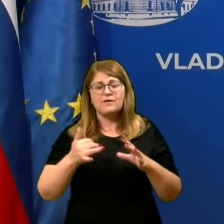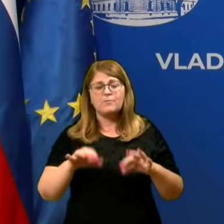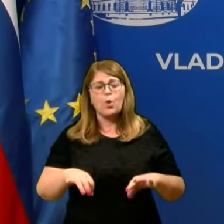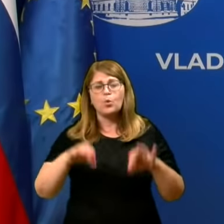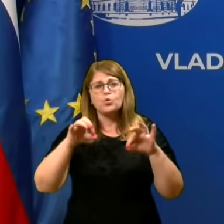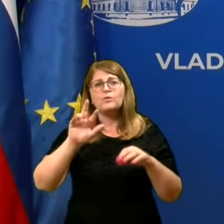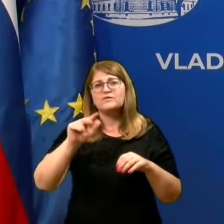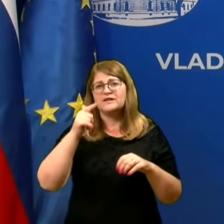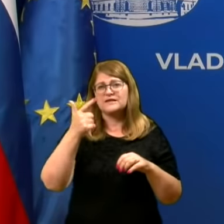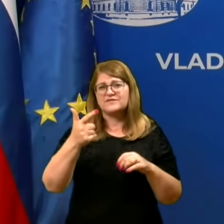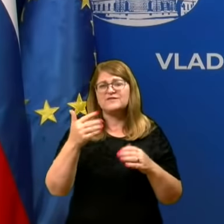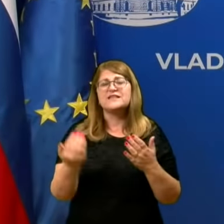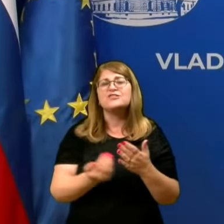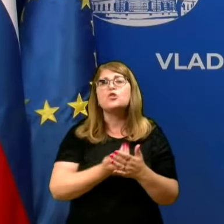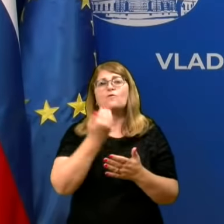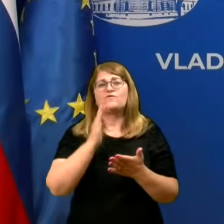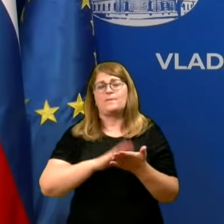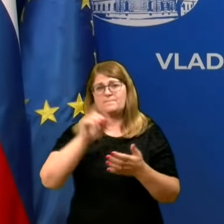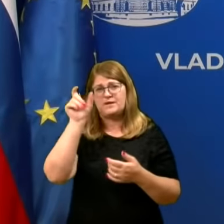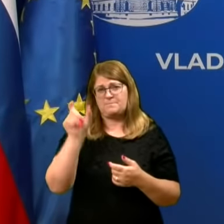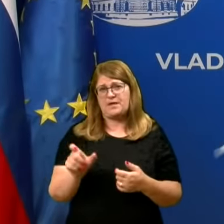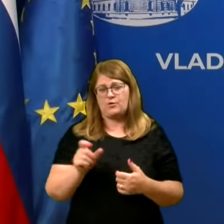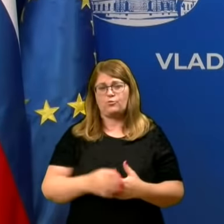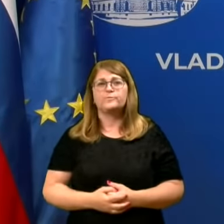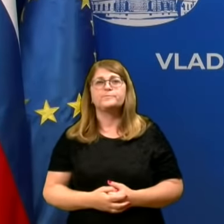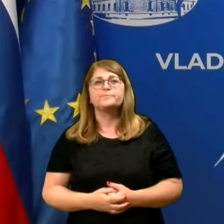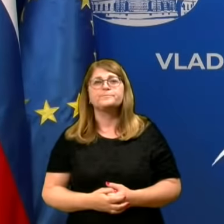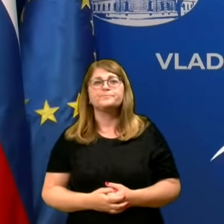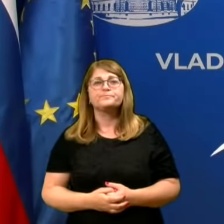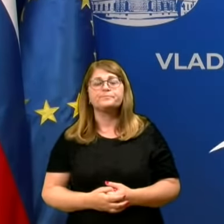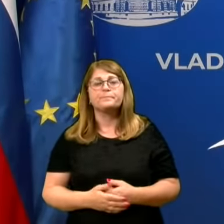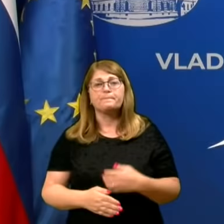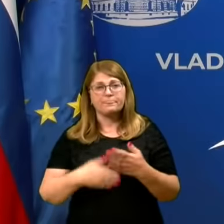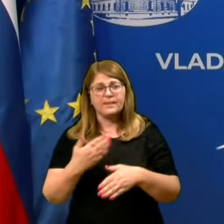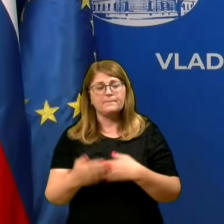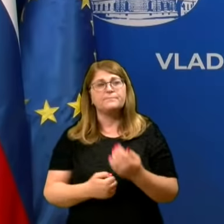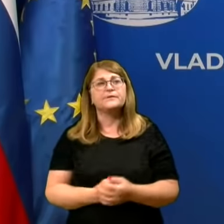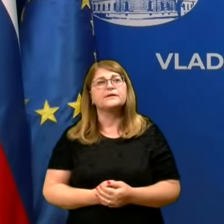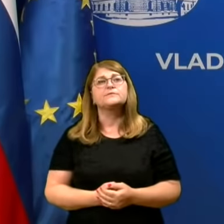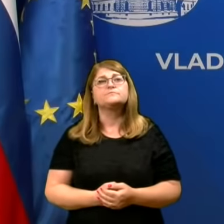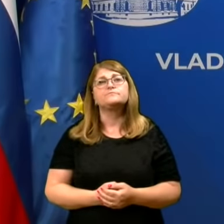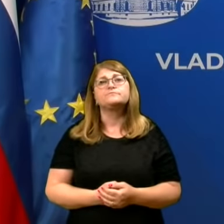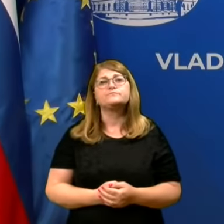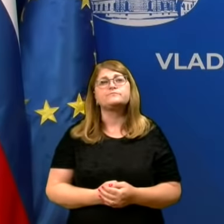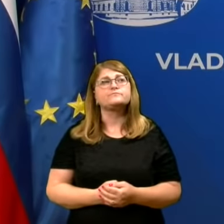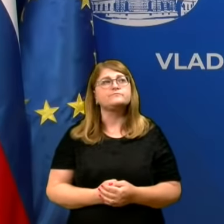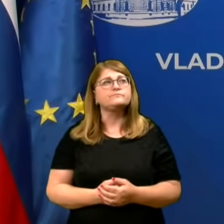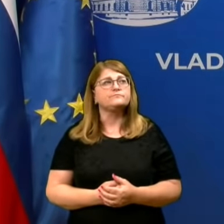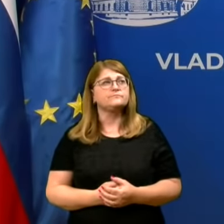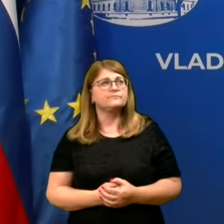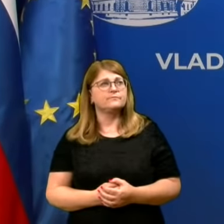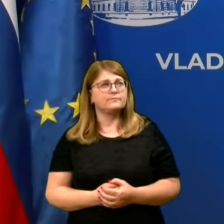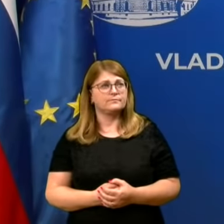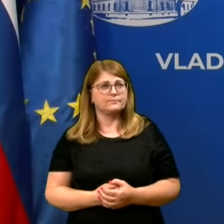novih premirov. Če gremo naprej, je to epidemiološka krivulja za Slovenijo.